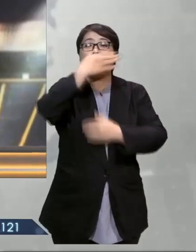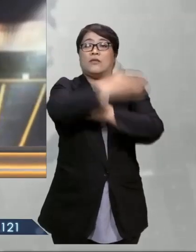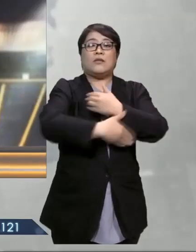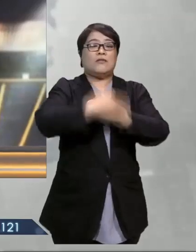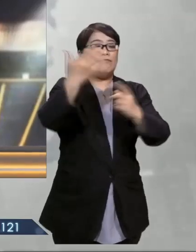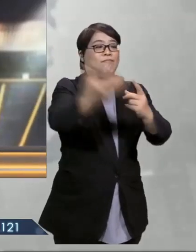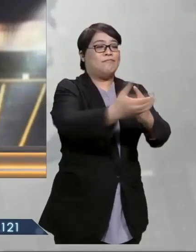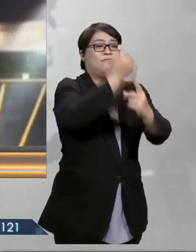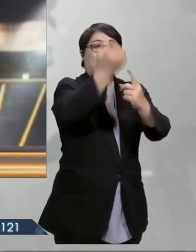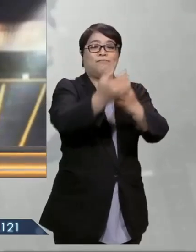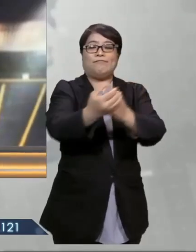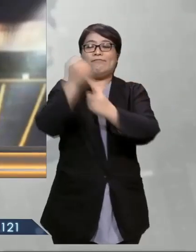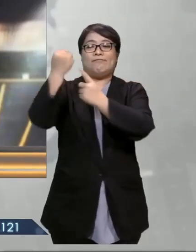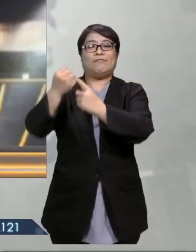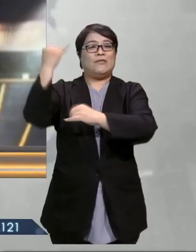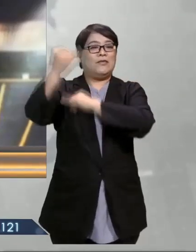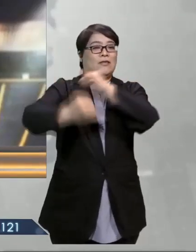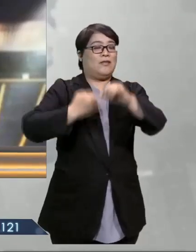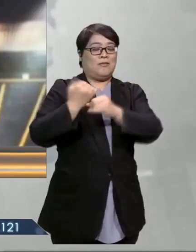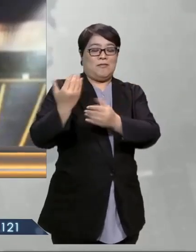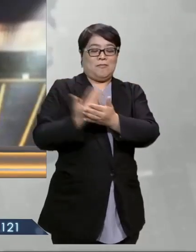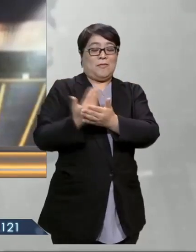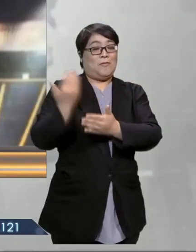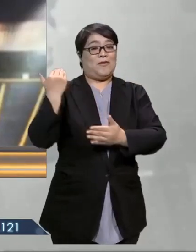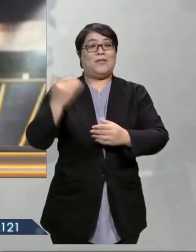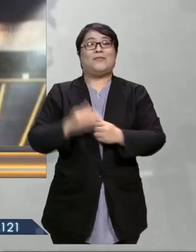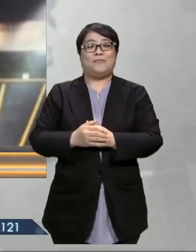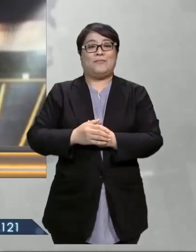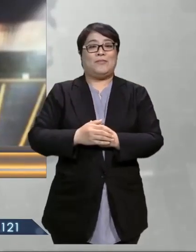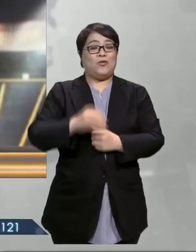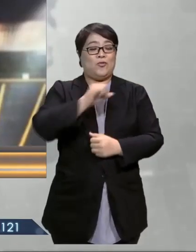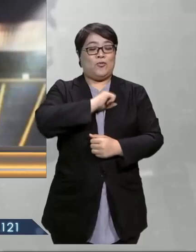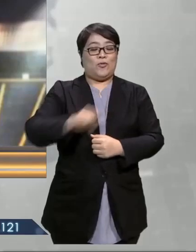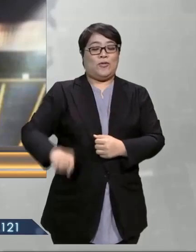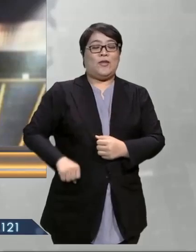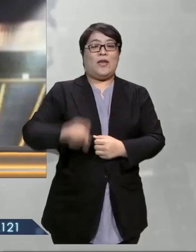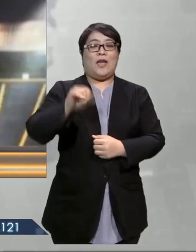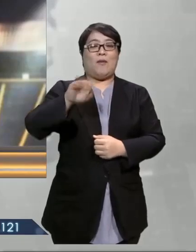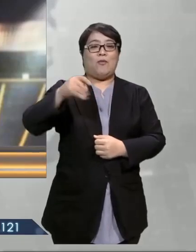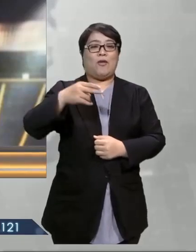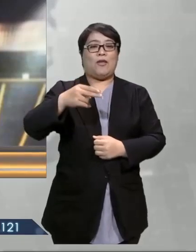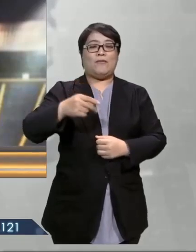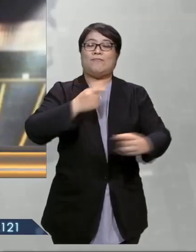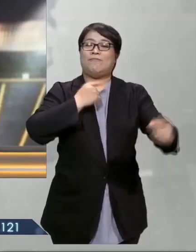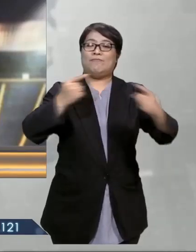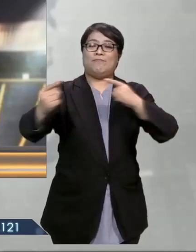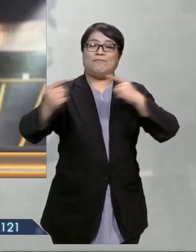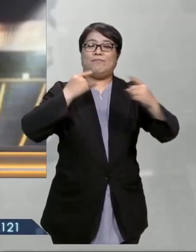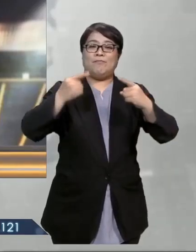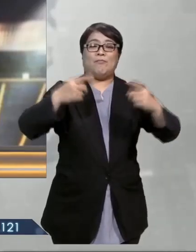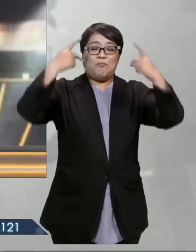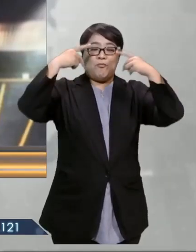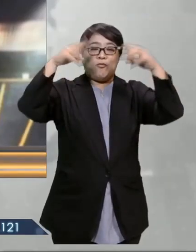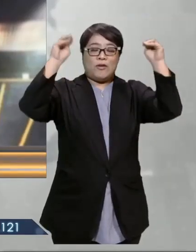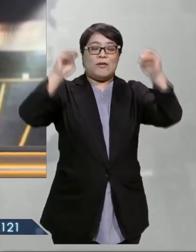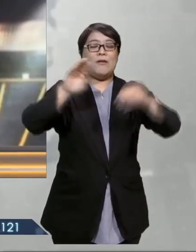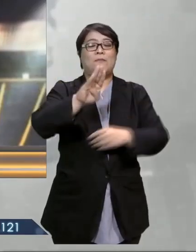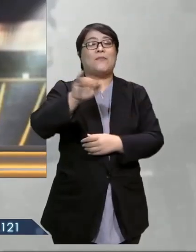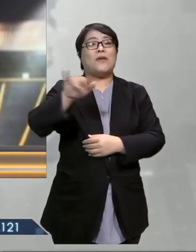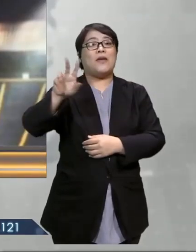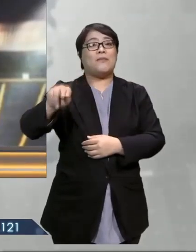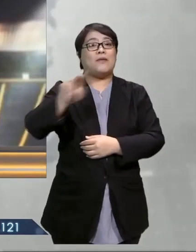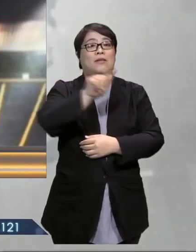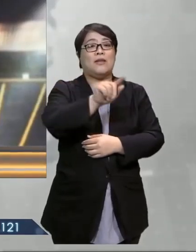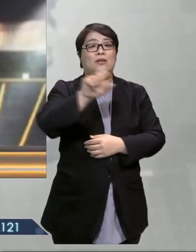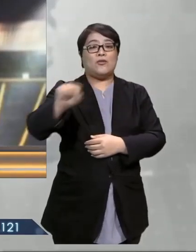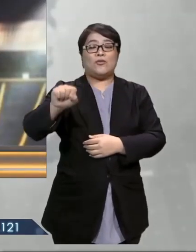menjuarai beberapa kejohanan antarabangsa baru-baru ini. Al-Sultan Abdullah berkenan menyampaikan titah baginda kepada Presiden Persatuan Badminton Malaysia